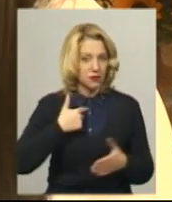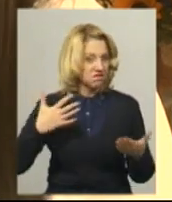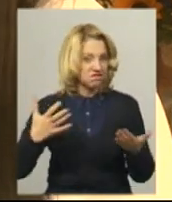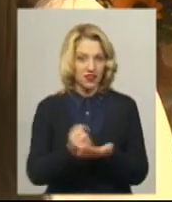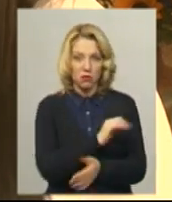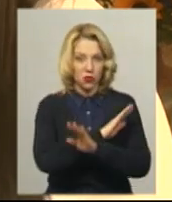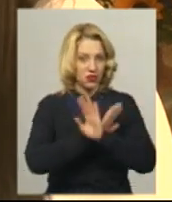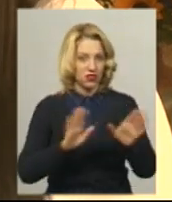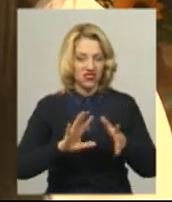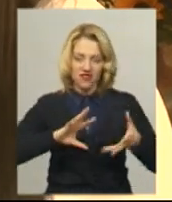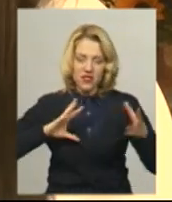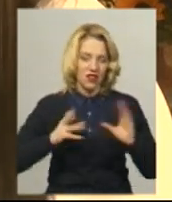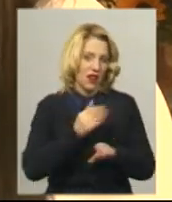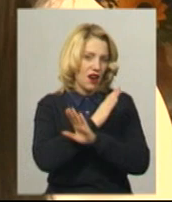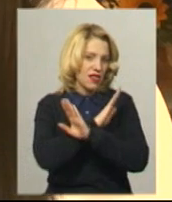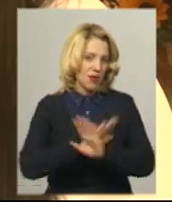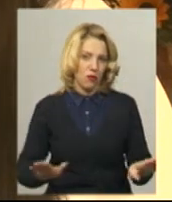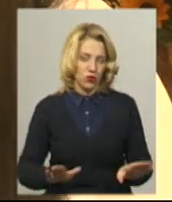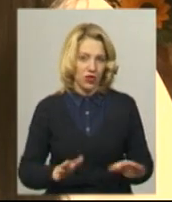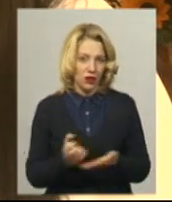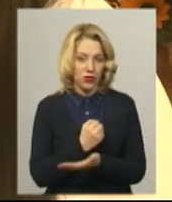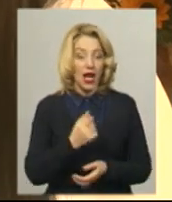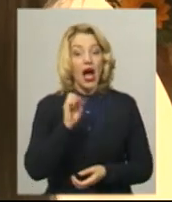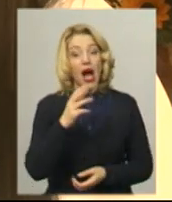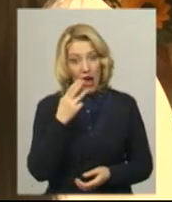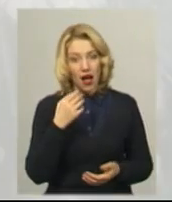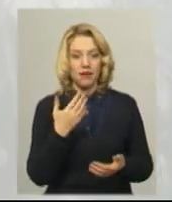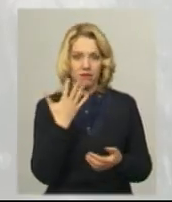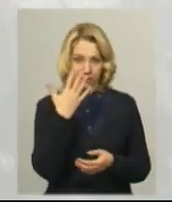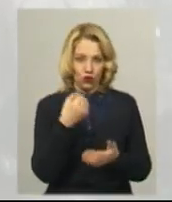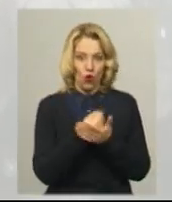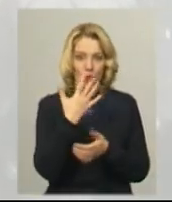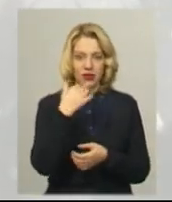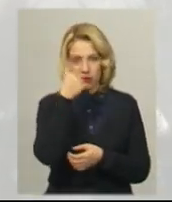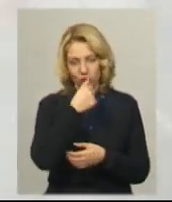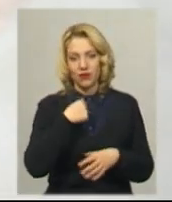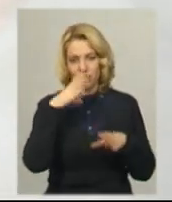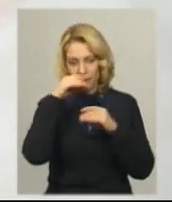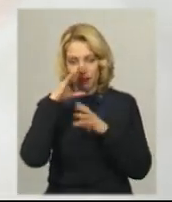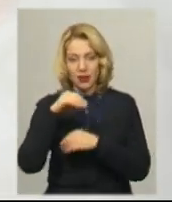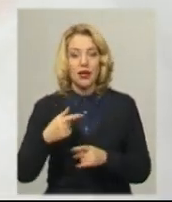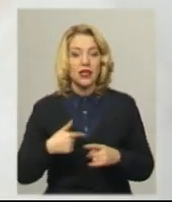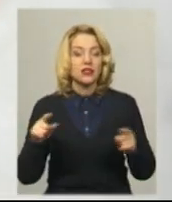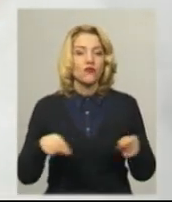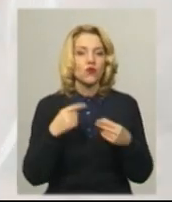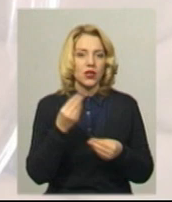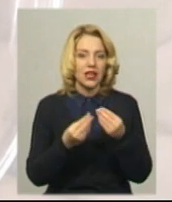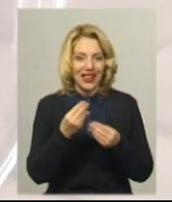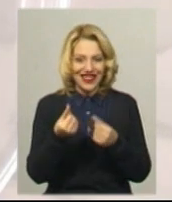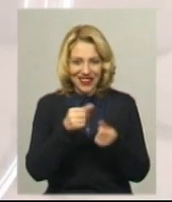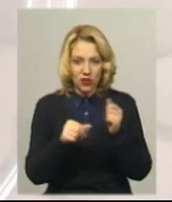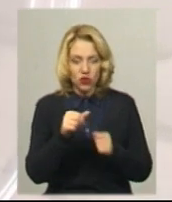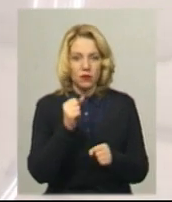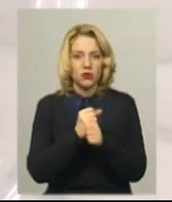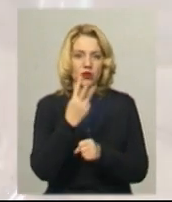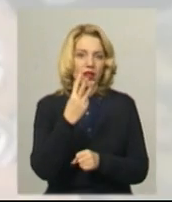виходить, взагалі не виходить, а такі до років п'яти я ще можу ліпити Над створенням іграшки Наталя працює в середньому три години. Для